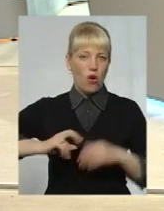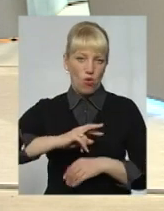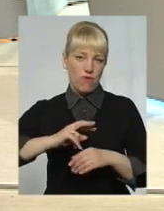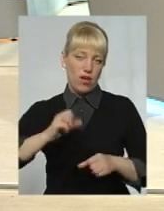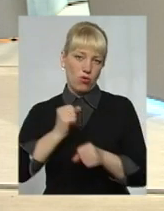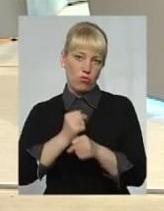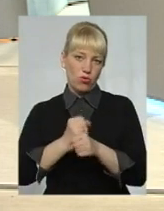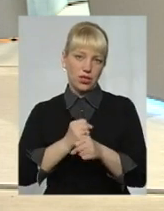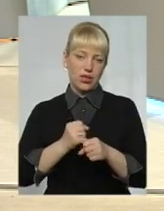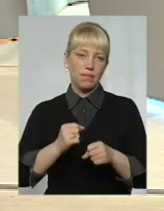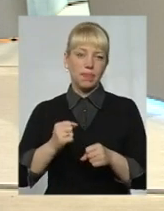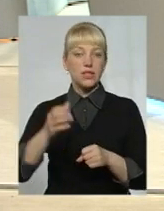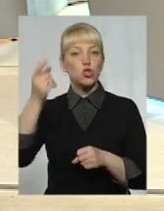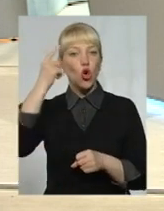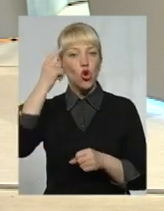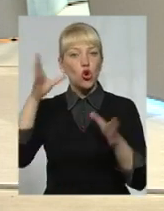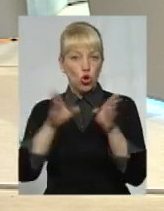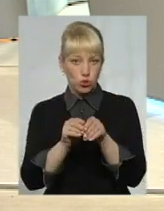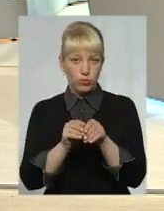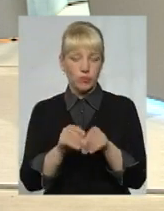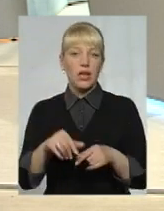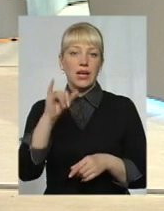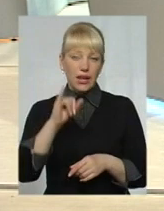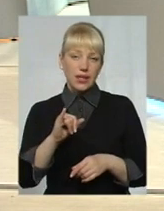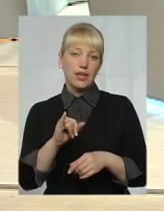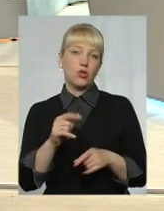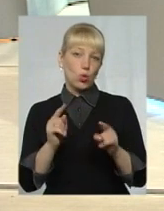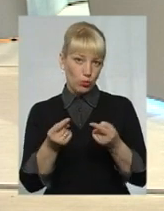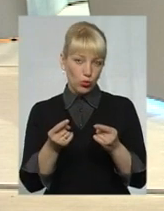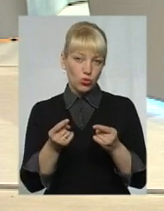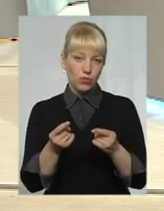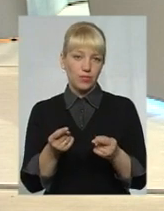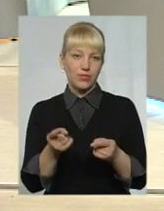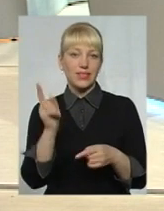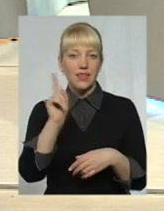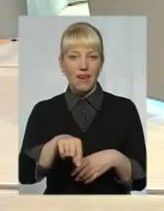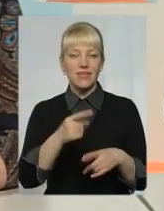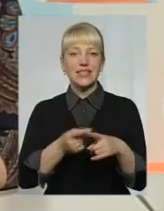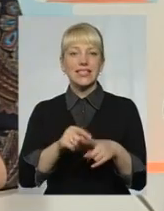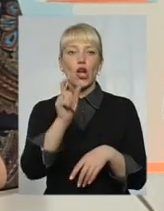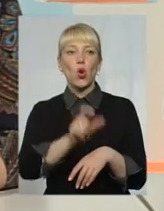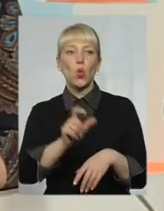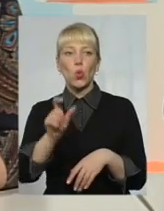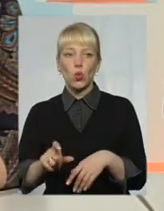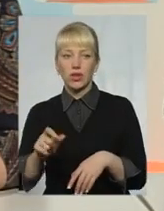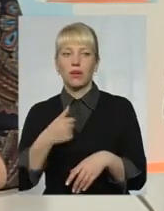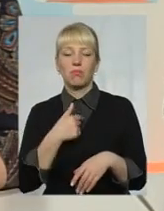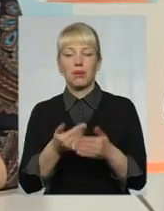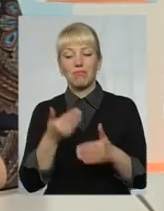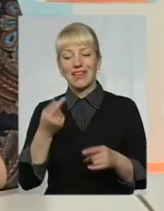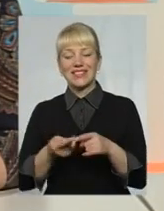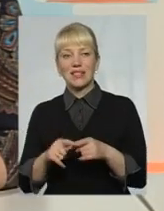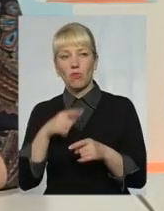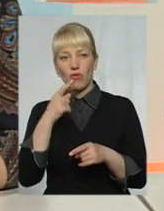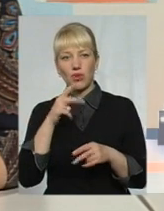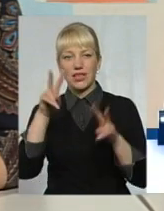і з розумом. І тому навіть ті люди, ми перед цим зачіпали